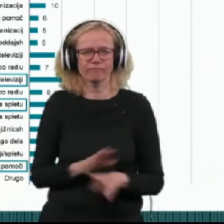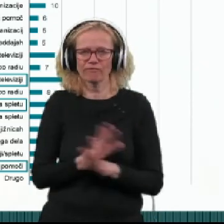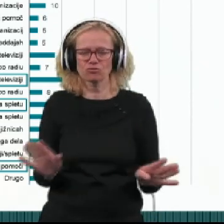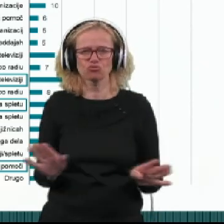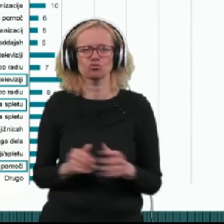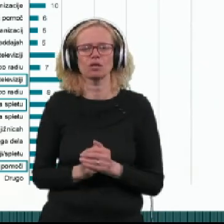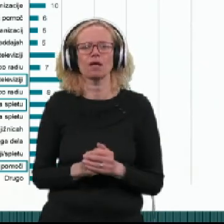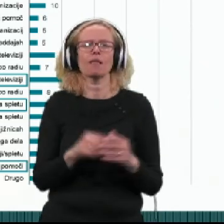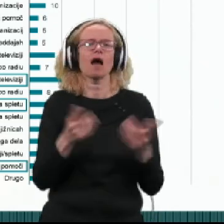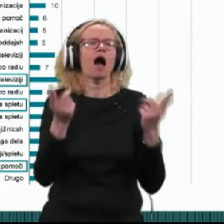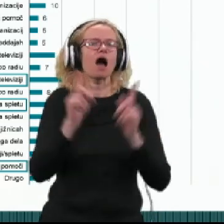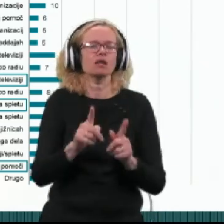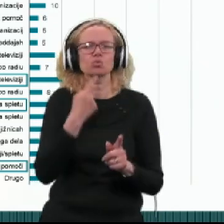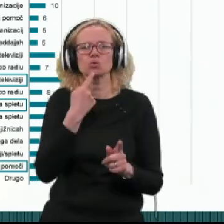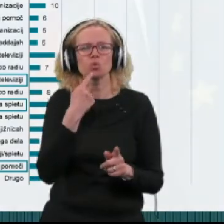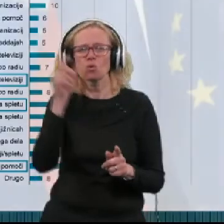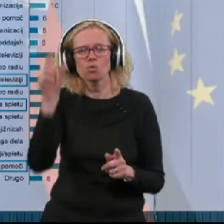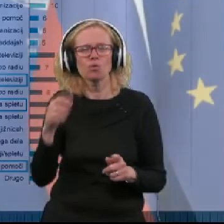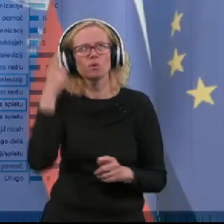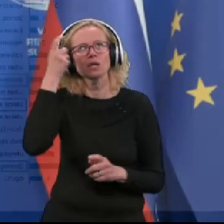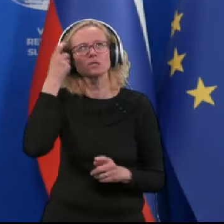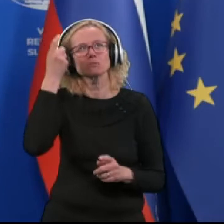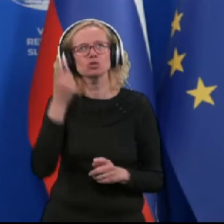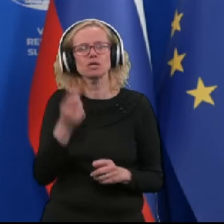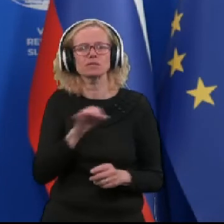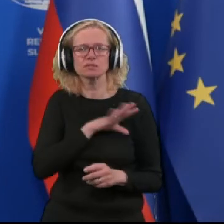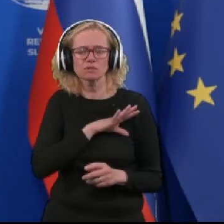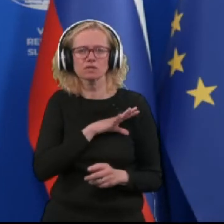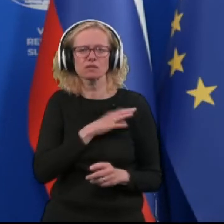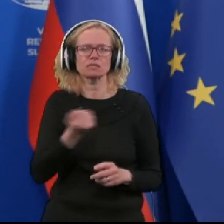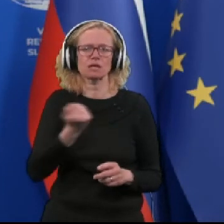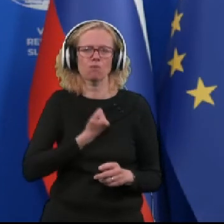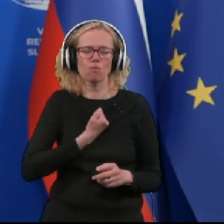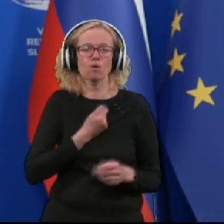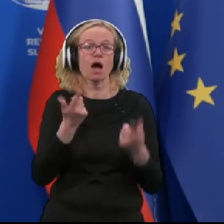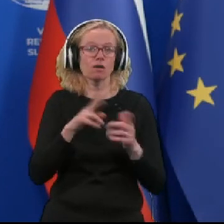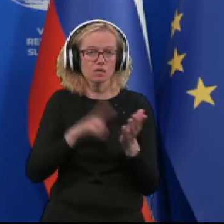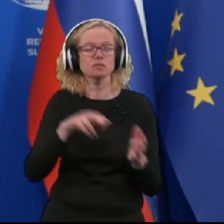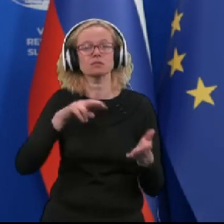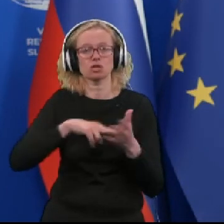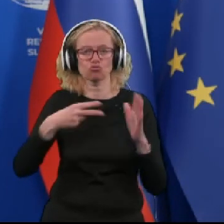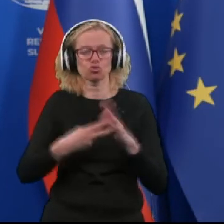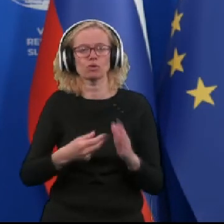nekaj razmišlja o smrti, o samomoru, najna zadnje načrtuje samomor.